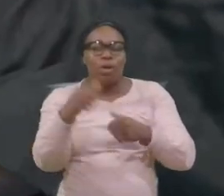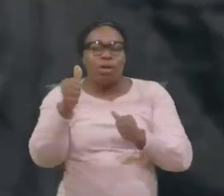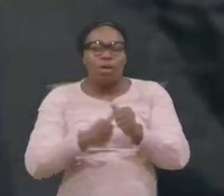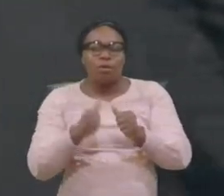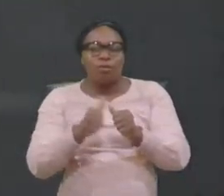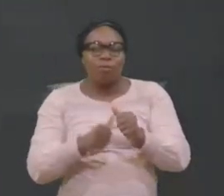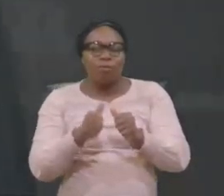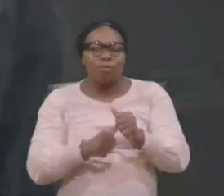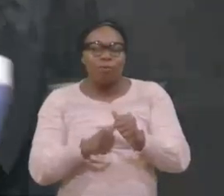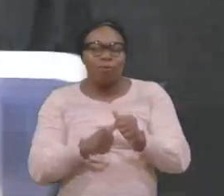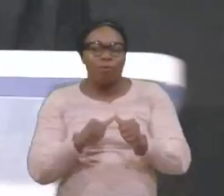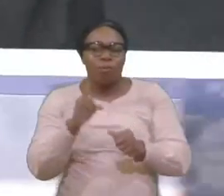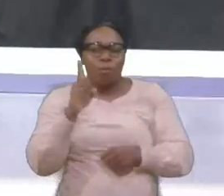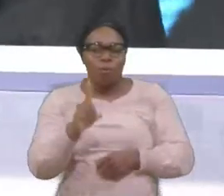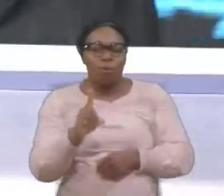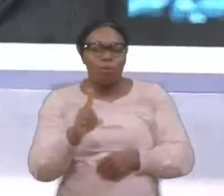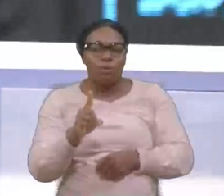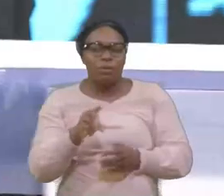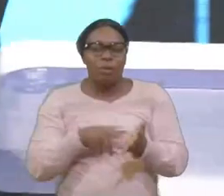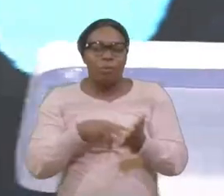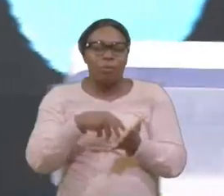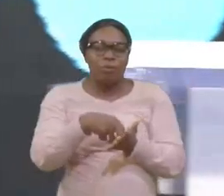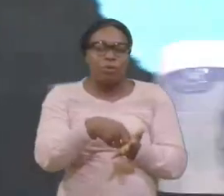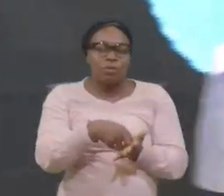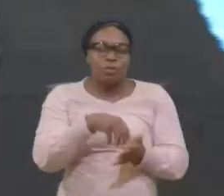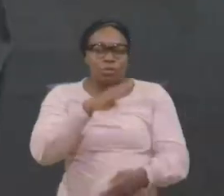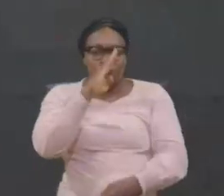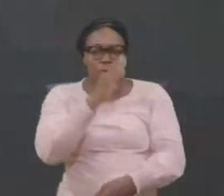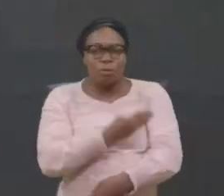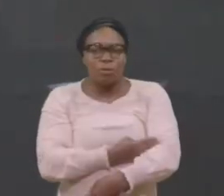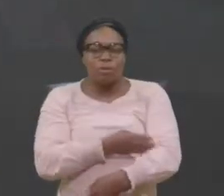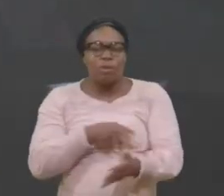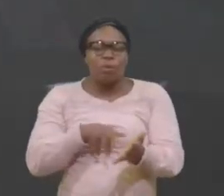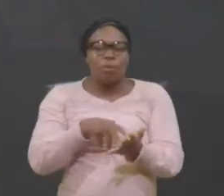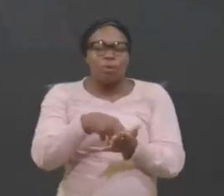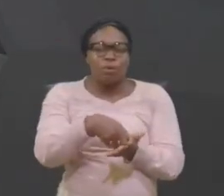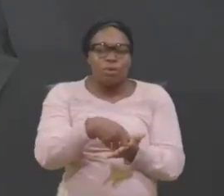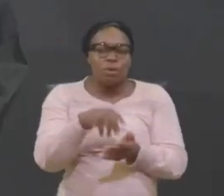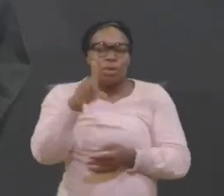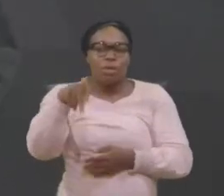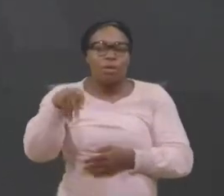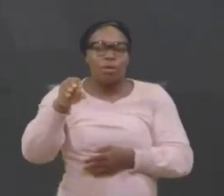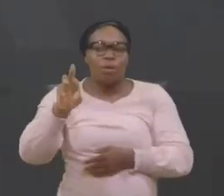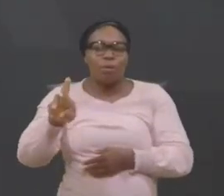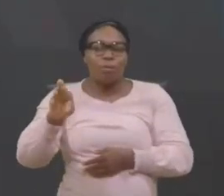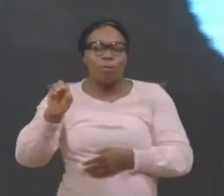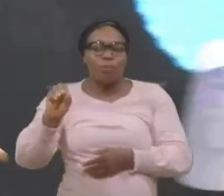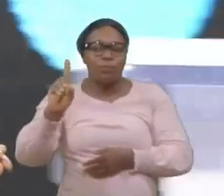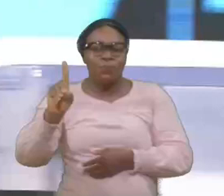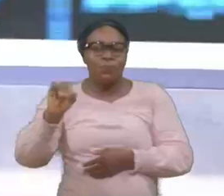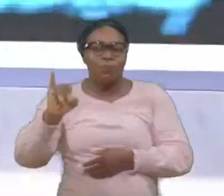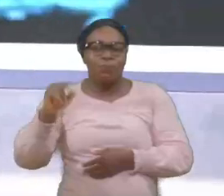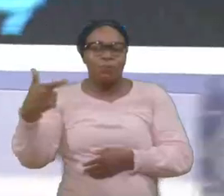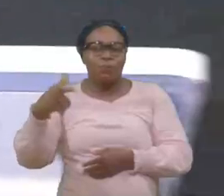prodigue les fils prodigue les filles prodigue les adultes